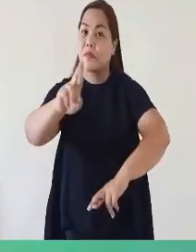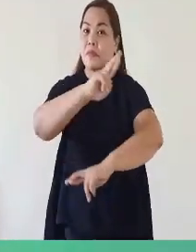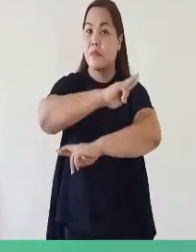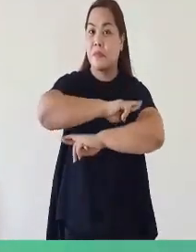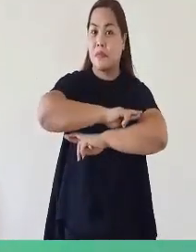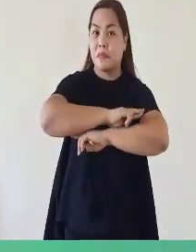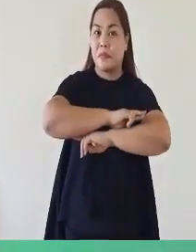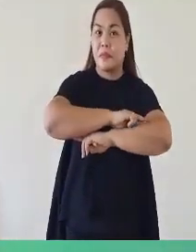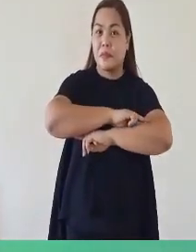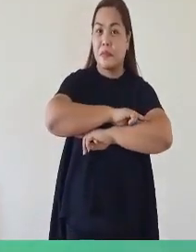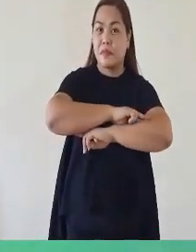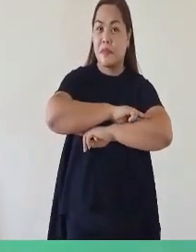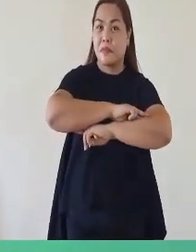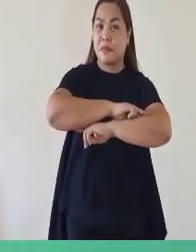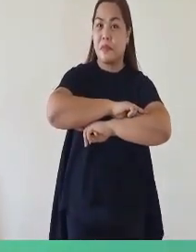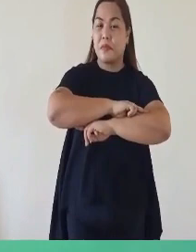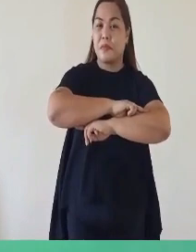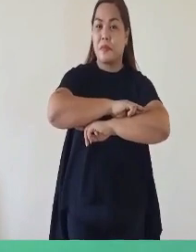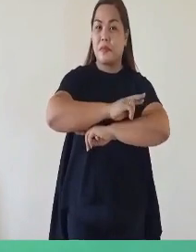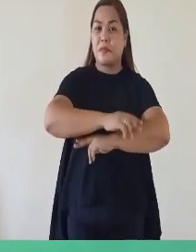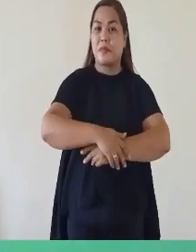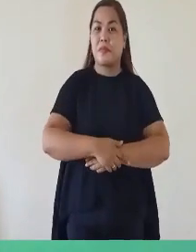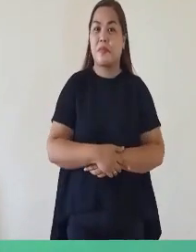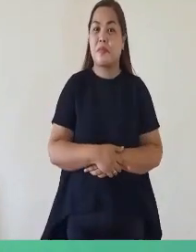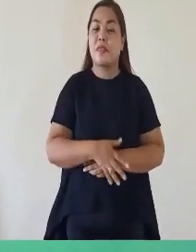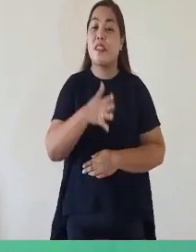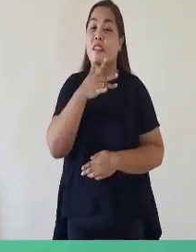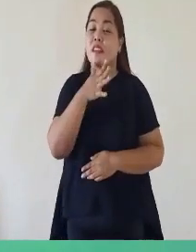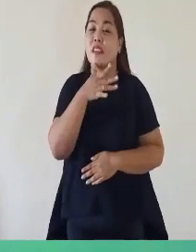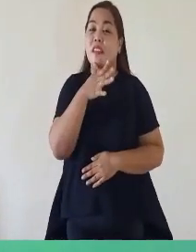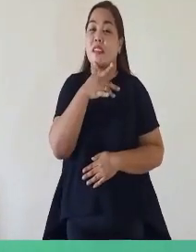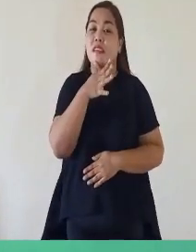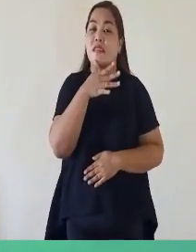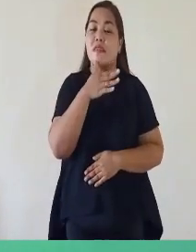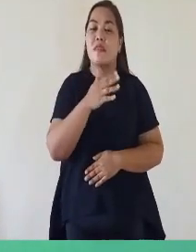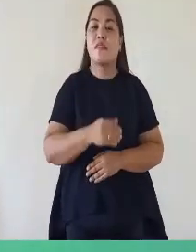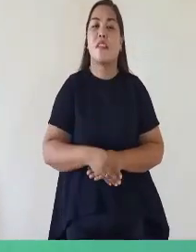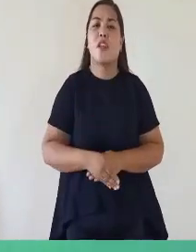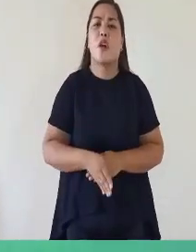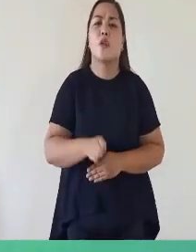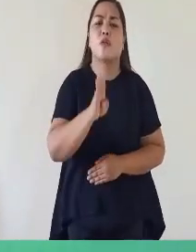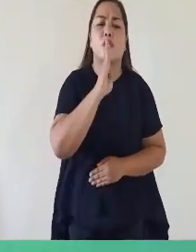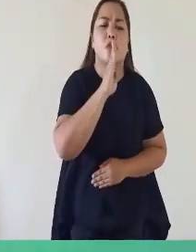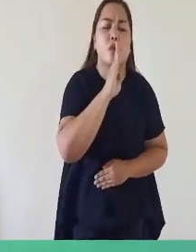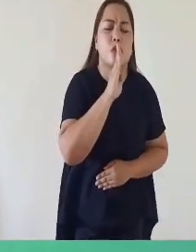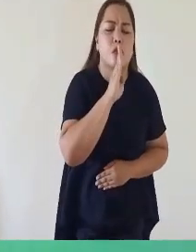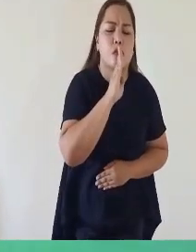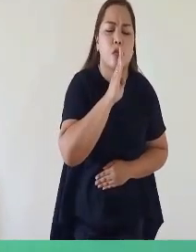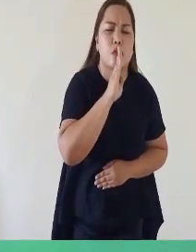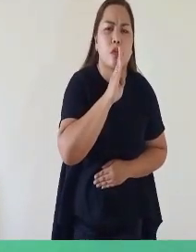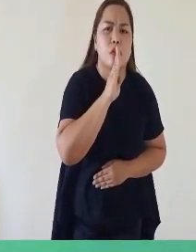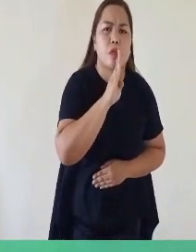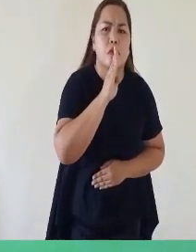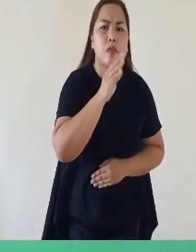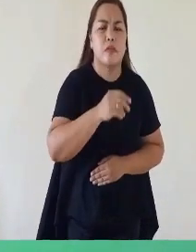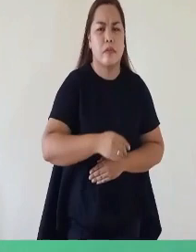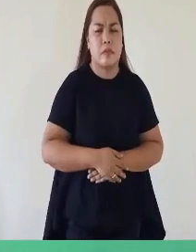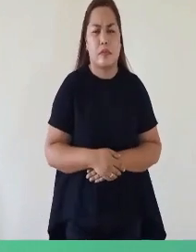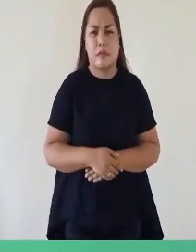Nang silid Ina May almusan na po